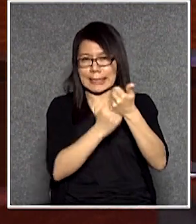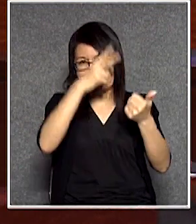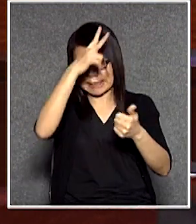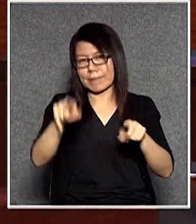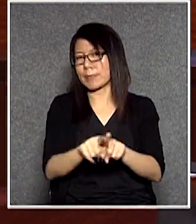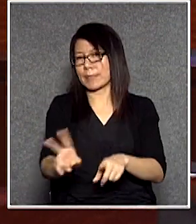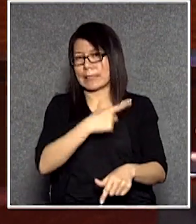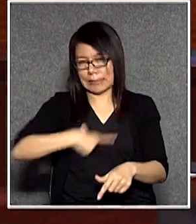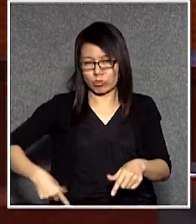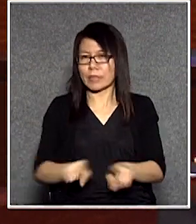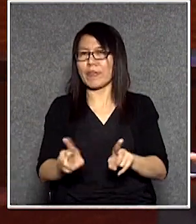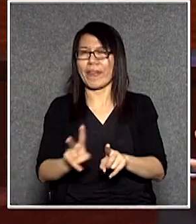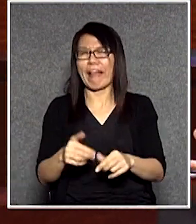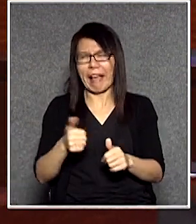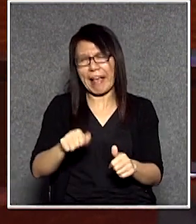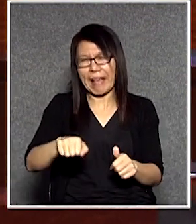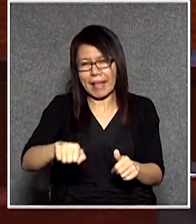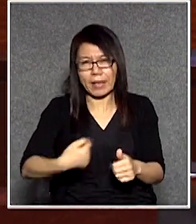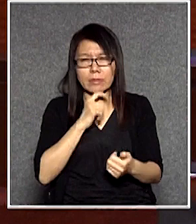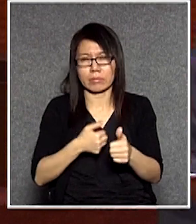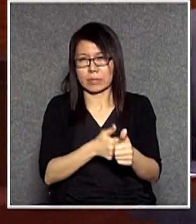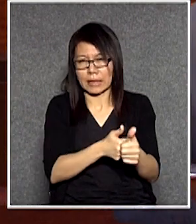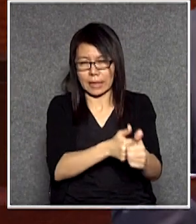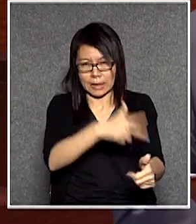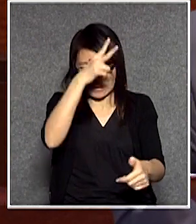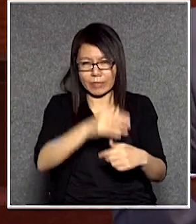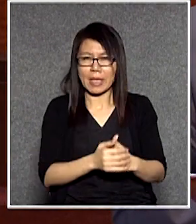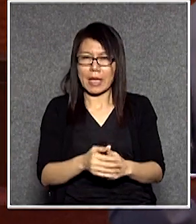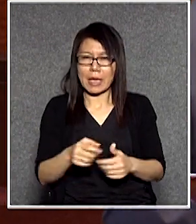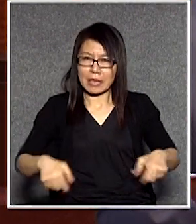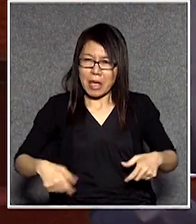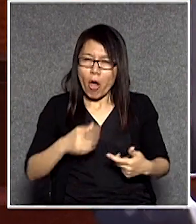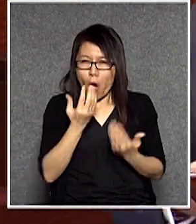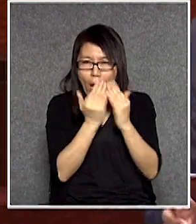附和在那邊唱你是呀學沒有糧出的校